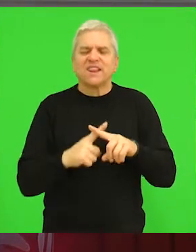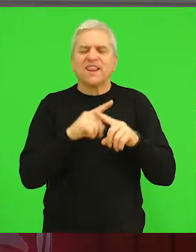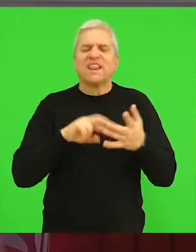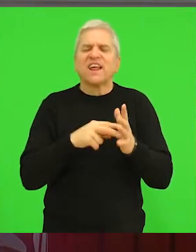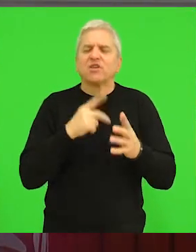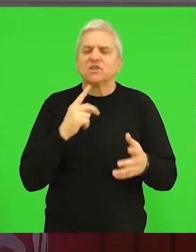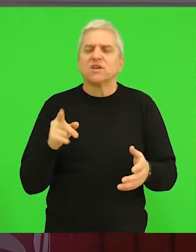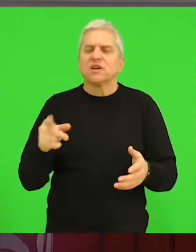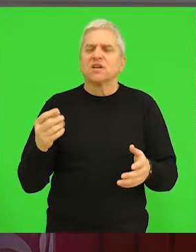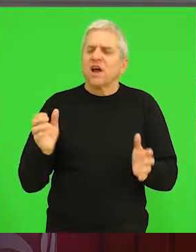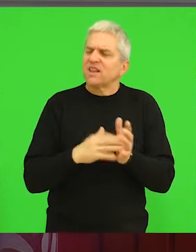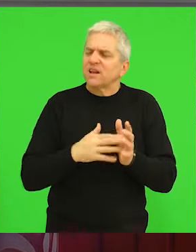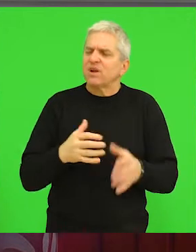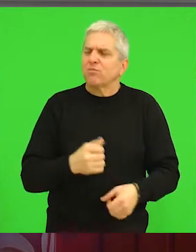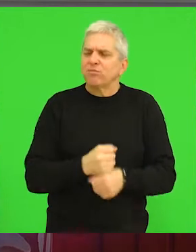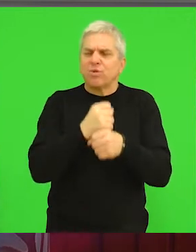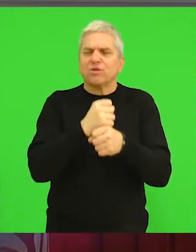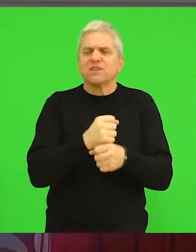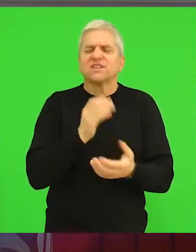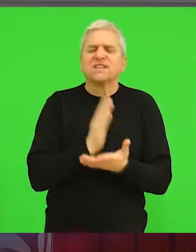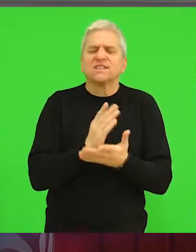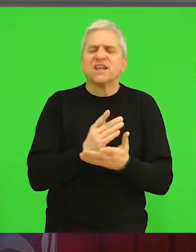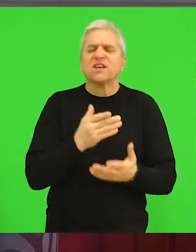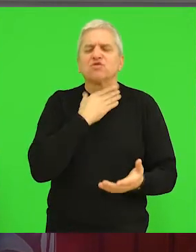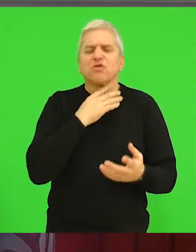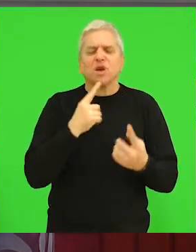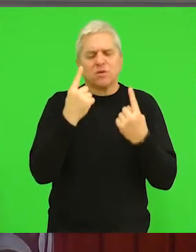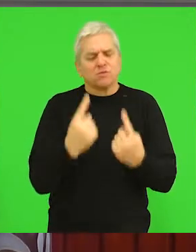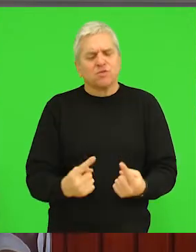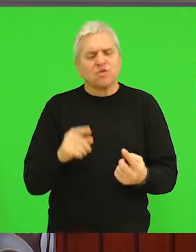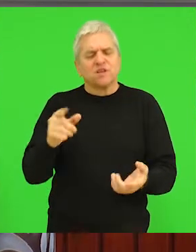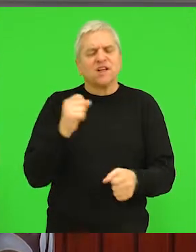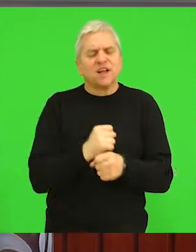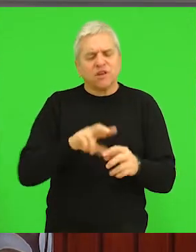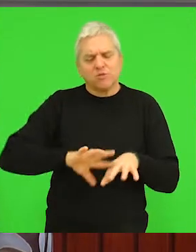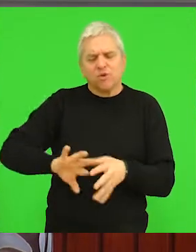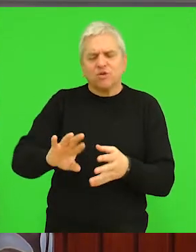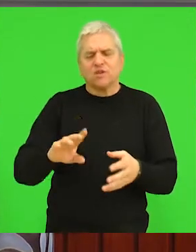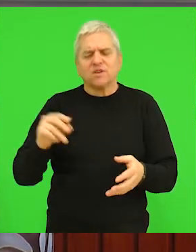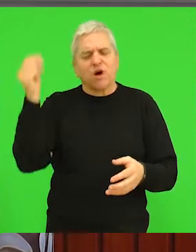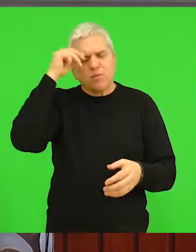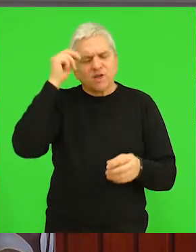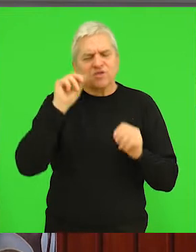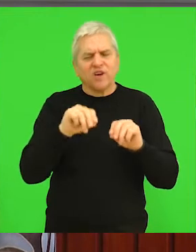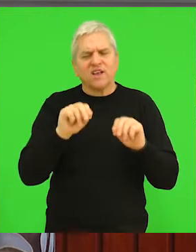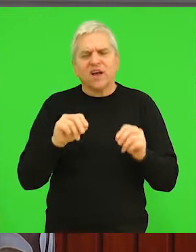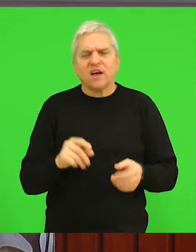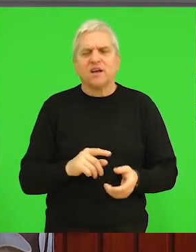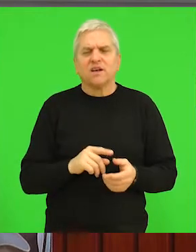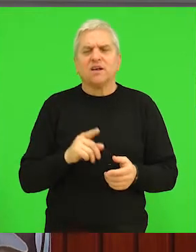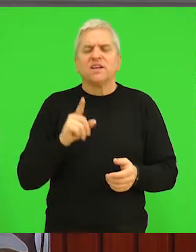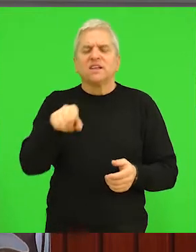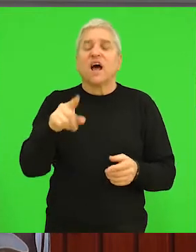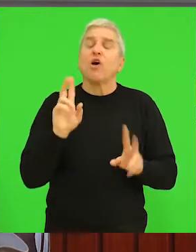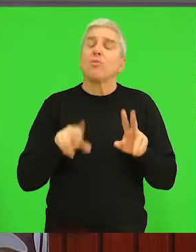neophodna nam je podrška da bi srednje škole opstale i postale regionalni centar obrazovanja i